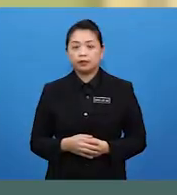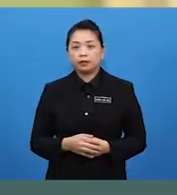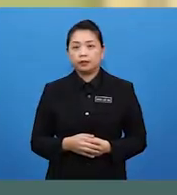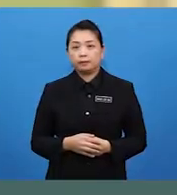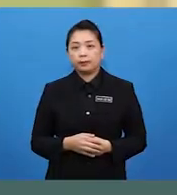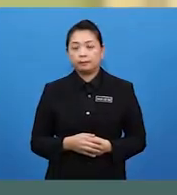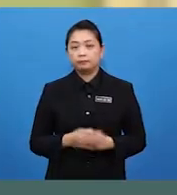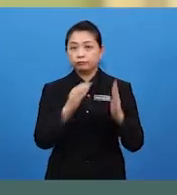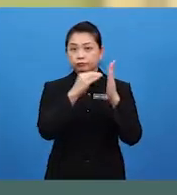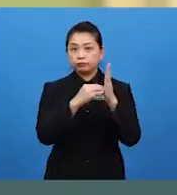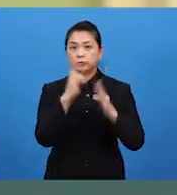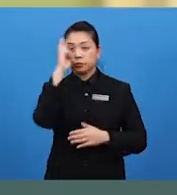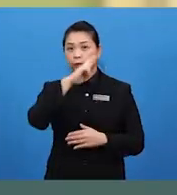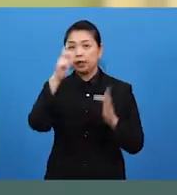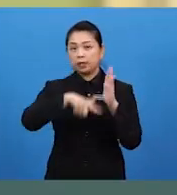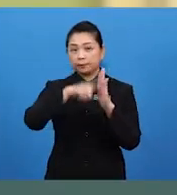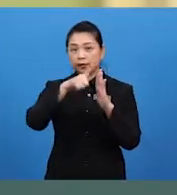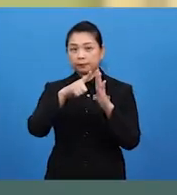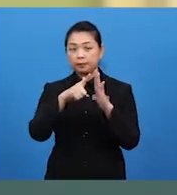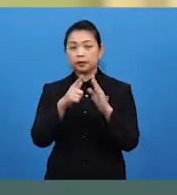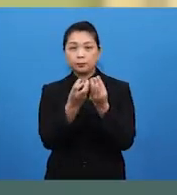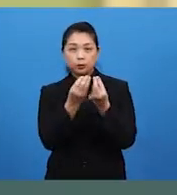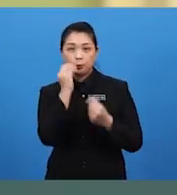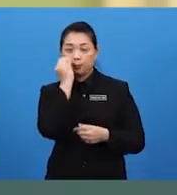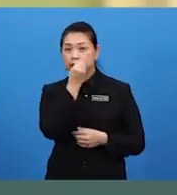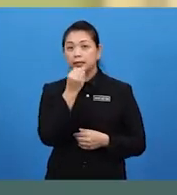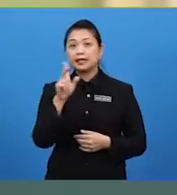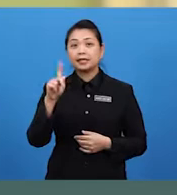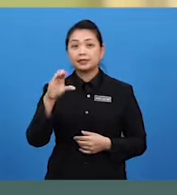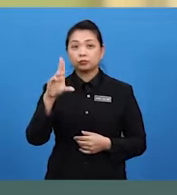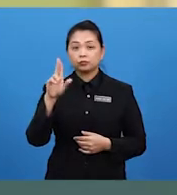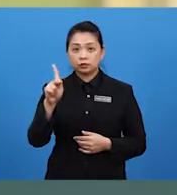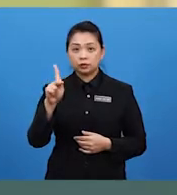Berikut merupakan kelebihan pendubungan kacung.